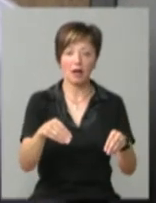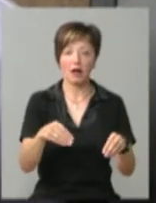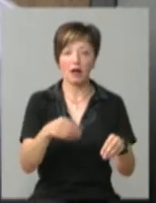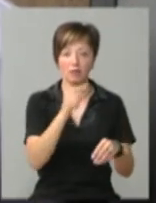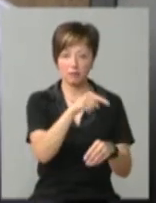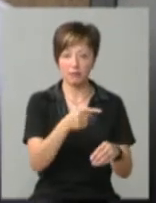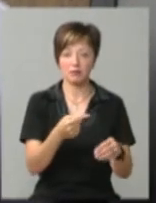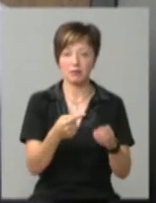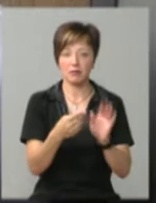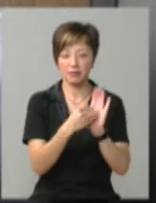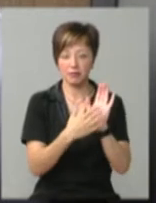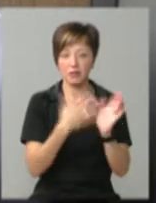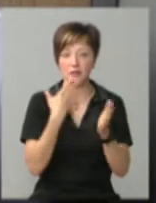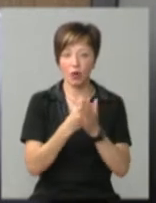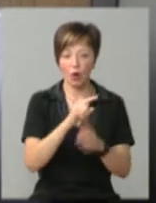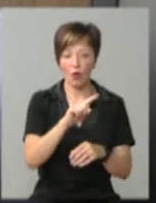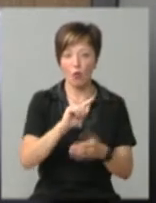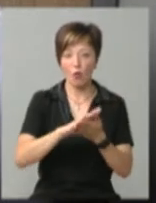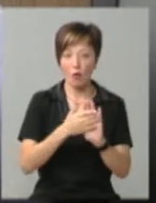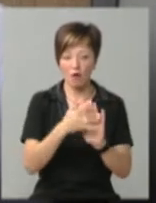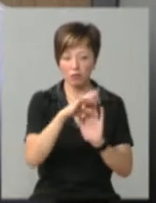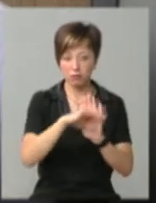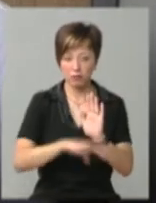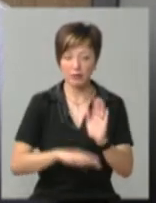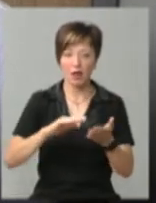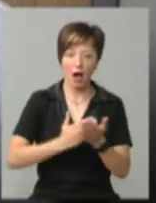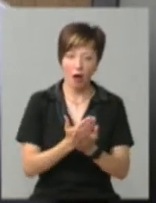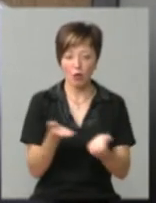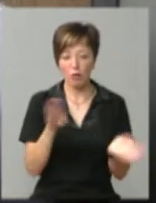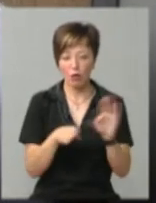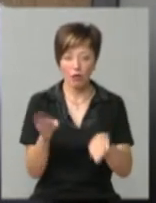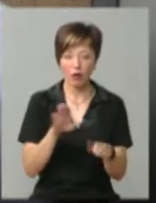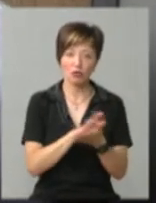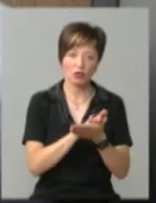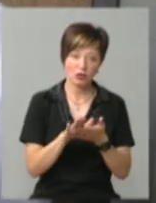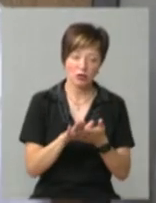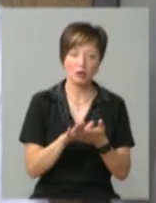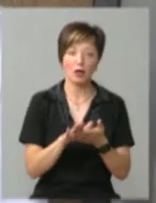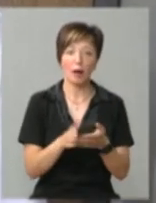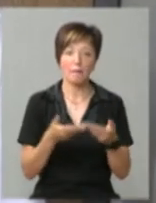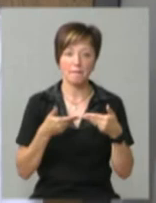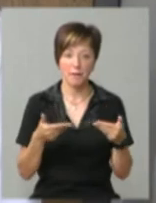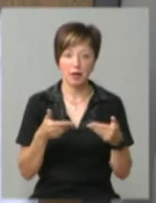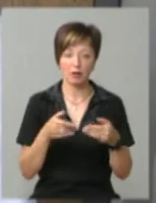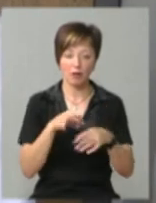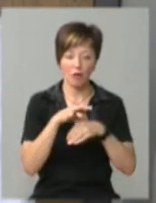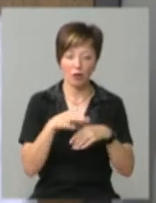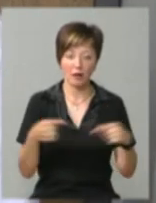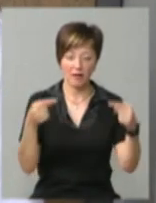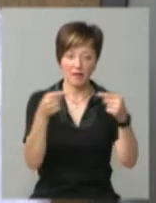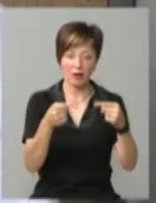вони виставляють свої умови по якості, по упакуванню, по чистоті. Ми її доводимо до